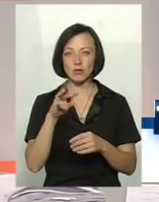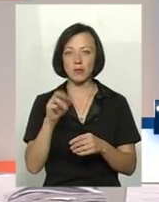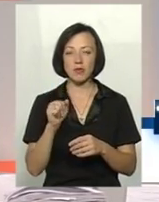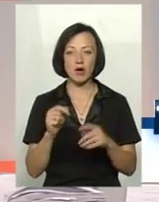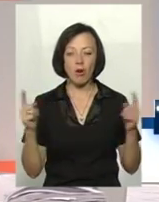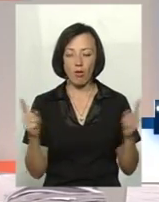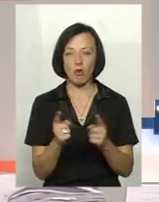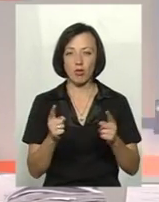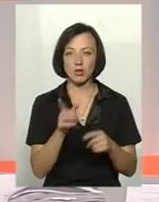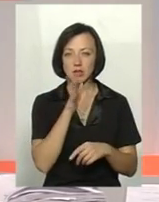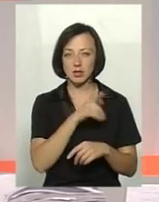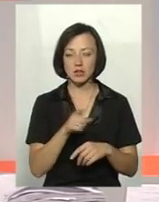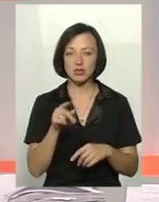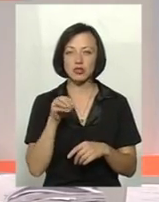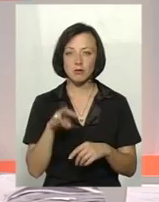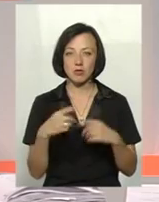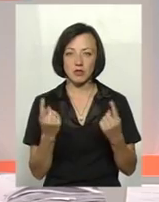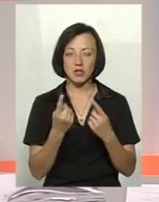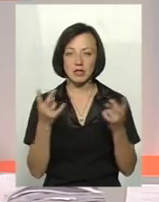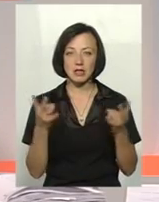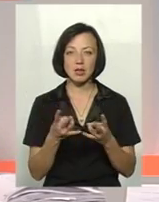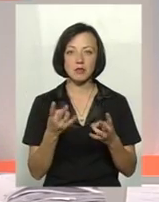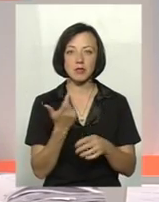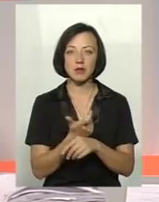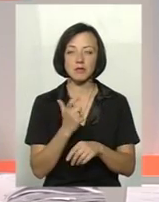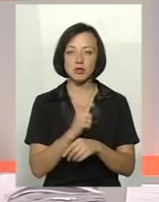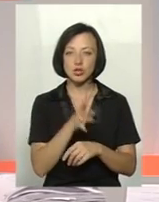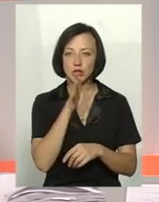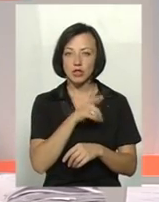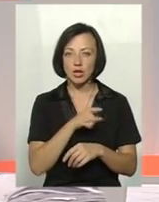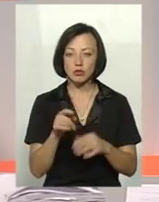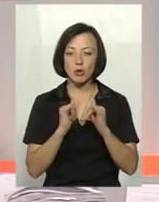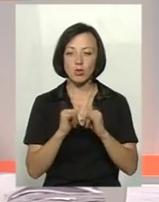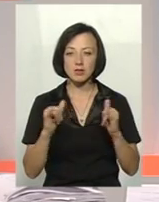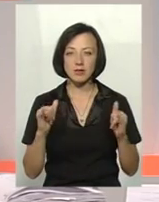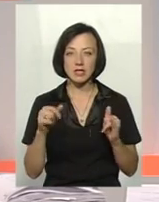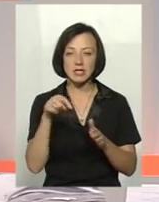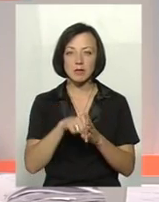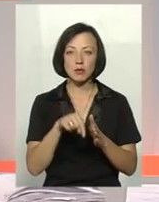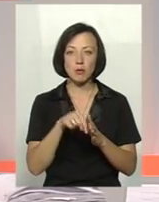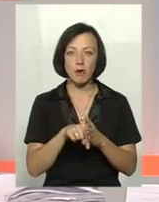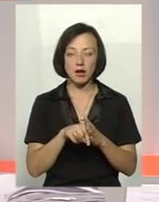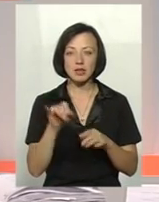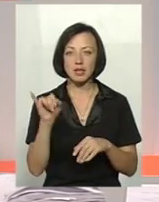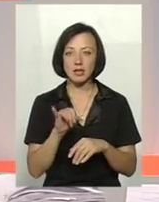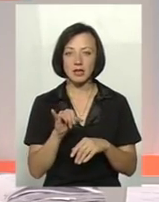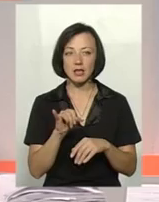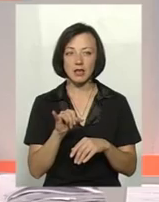коротші, чим в класичній, там потрібно більше часу, для того, щоб розвинулося симптоматик і